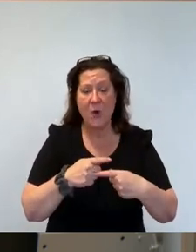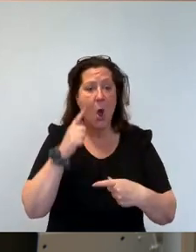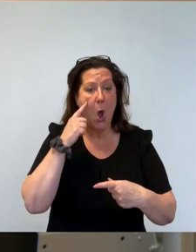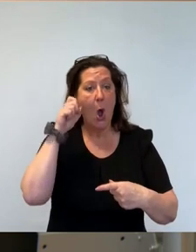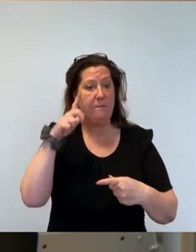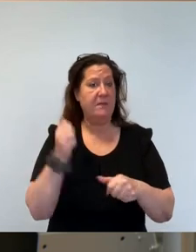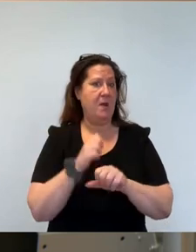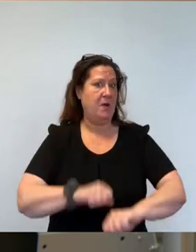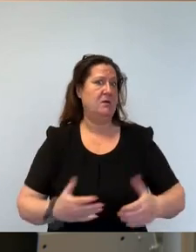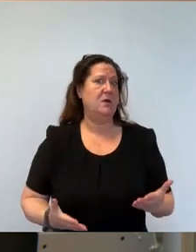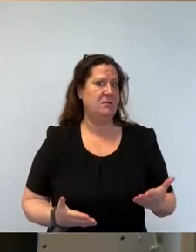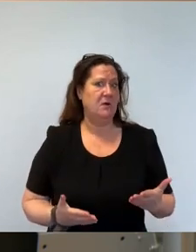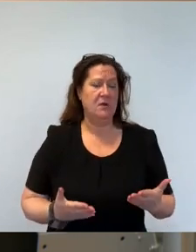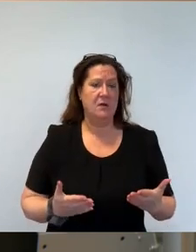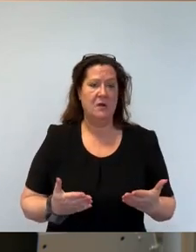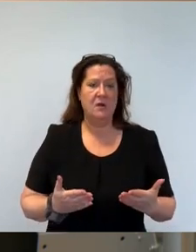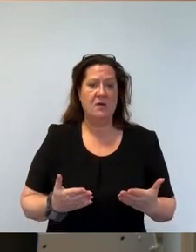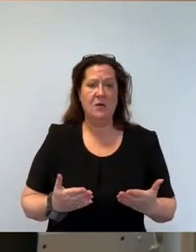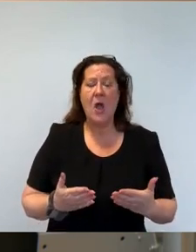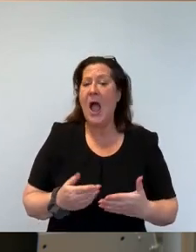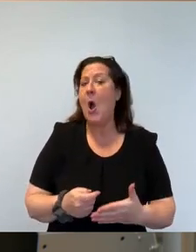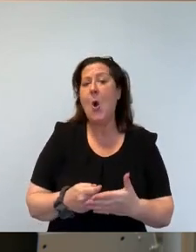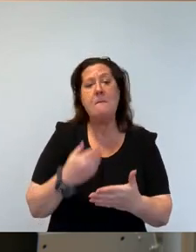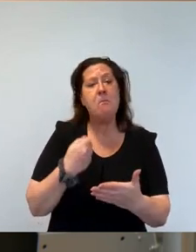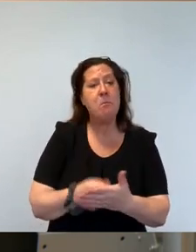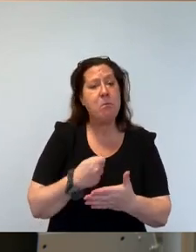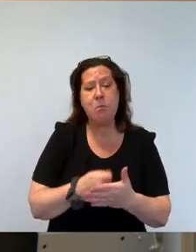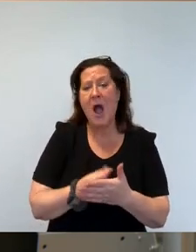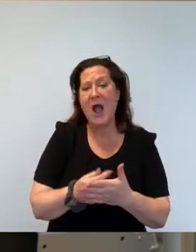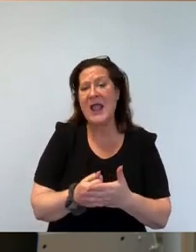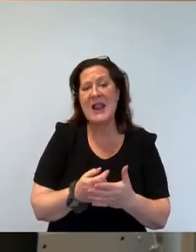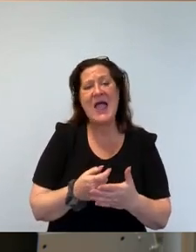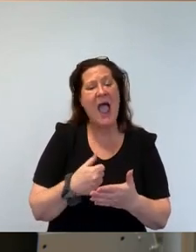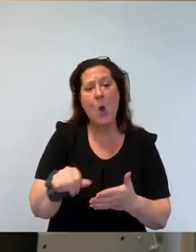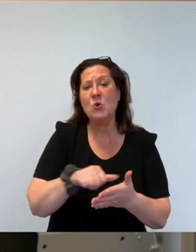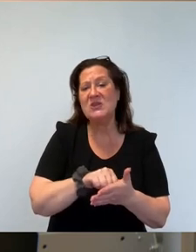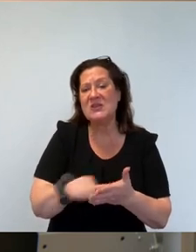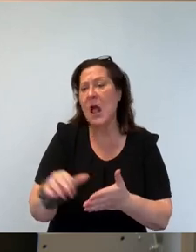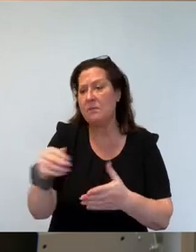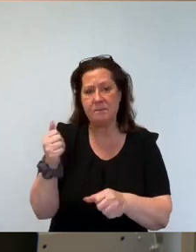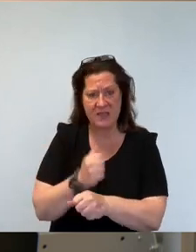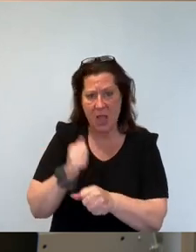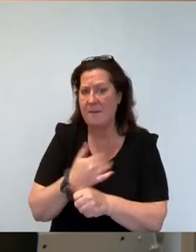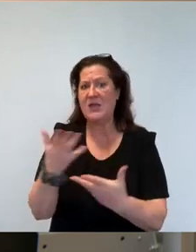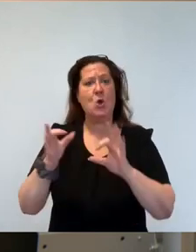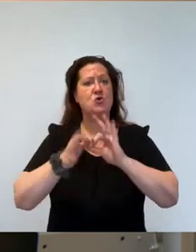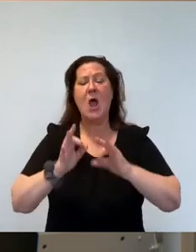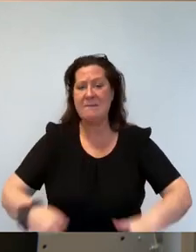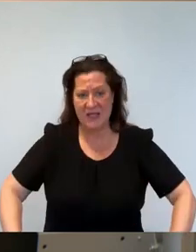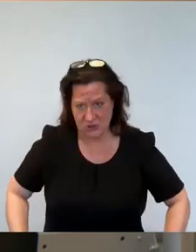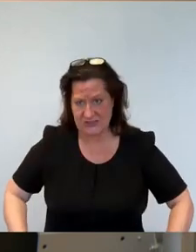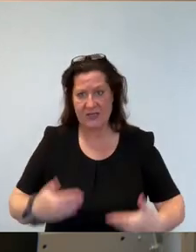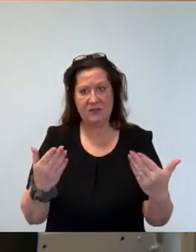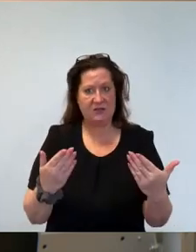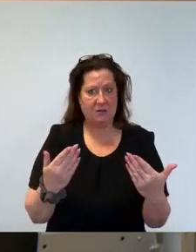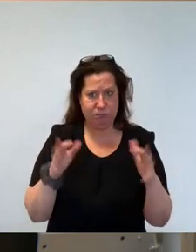an den Bargeld-Auszahlungen. Wir entlasten Mitarbeiter im Dolmetscher-Dienst. All das führt sozusagen zu